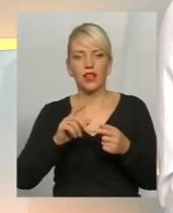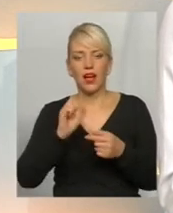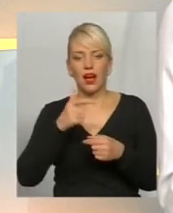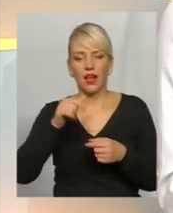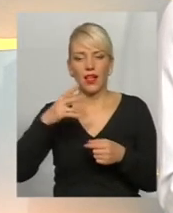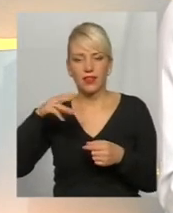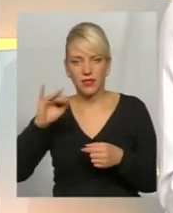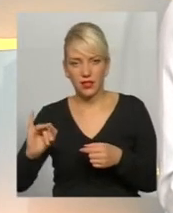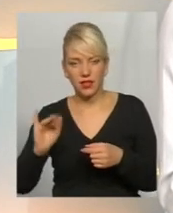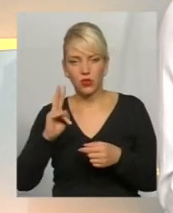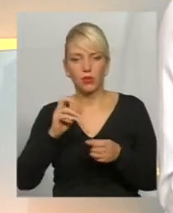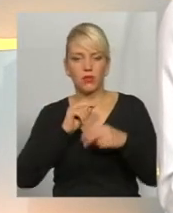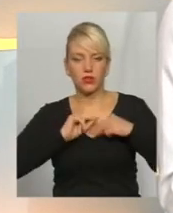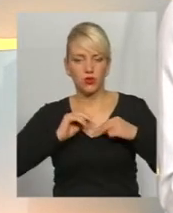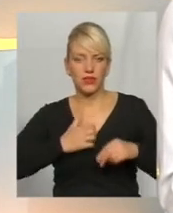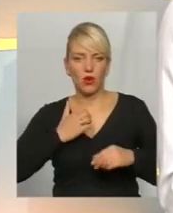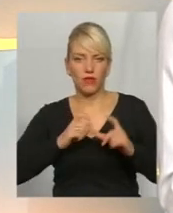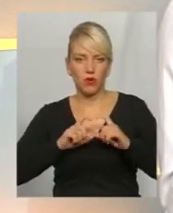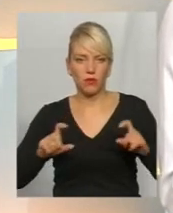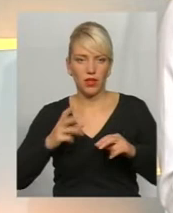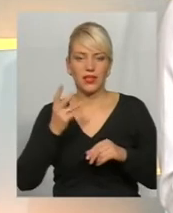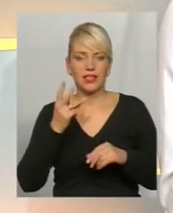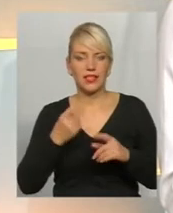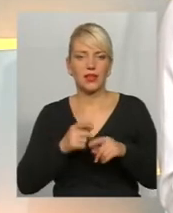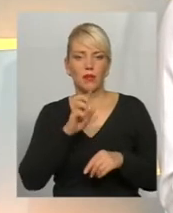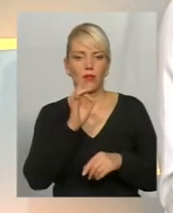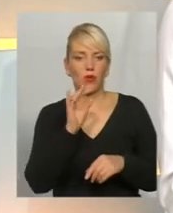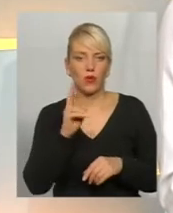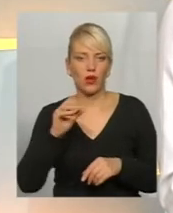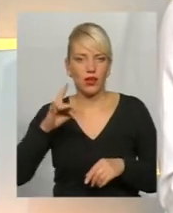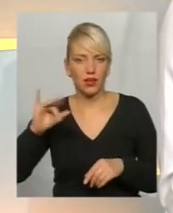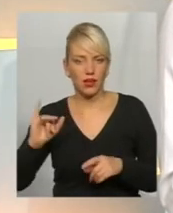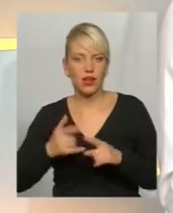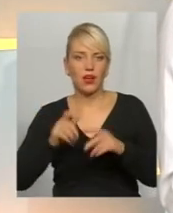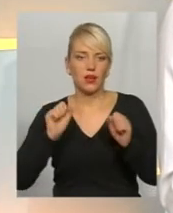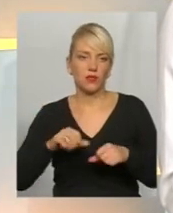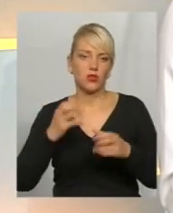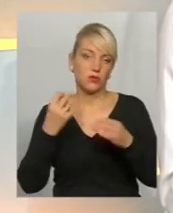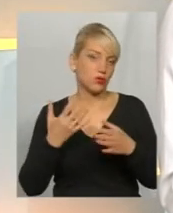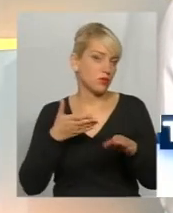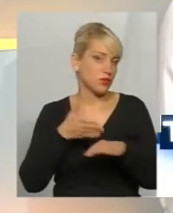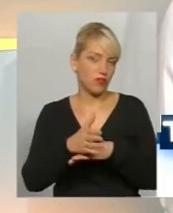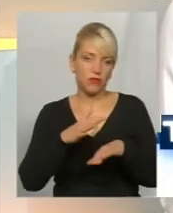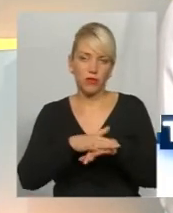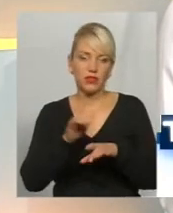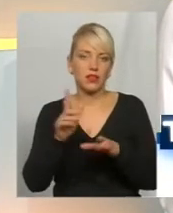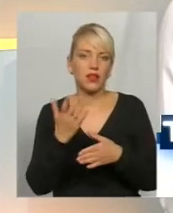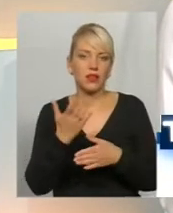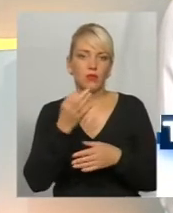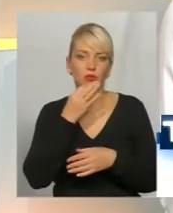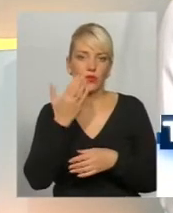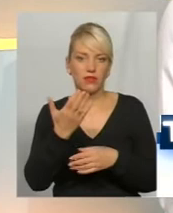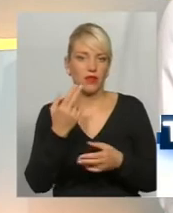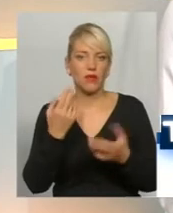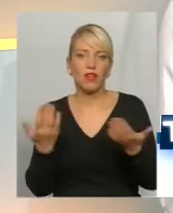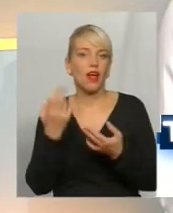страхових компаніях. Третій випадок – це страхові брокери. Четвертий випадок – можна просто зайти в банк, який вам подобається, якого кольору?